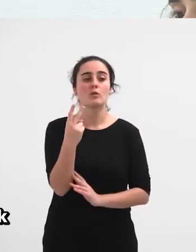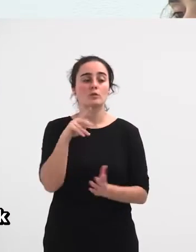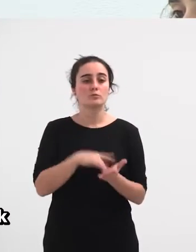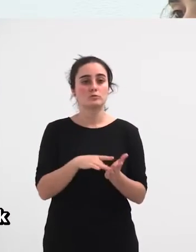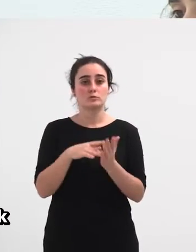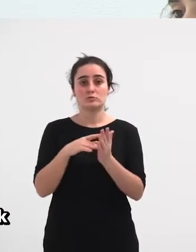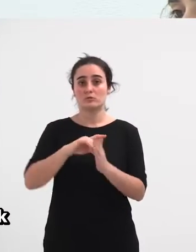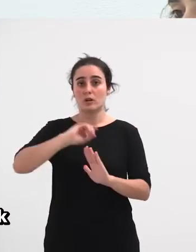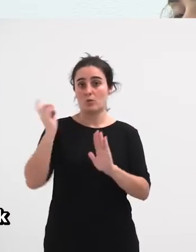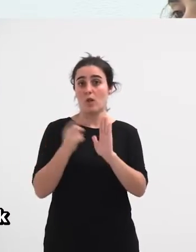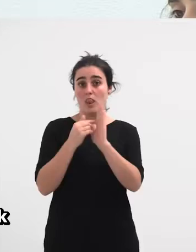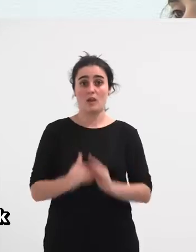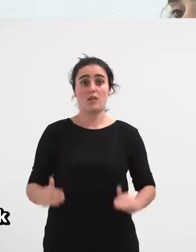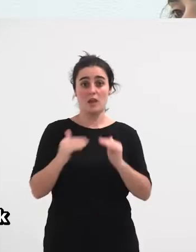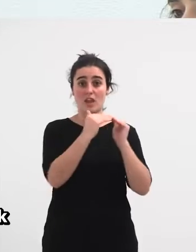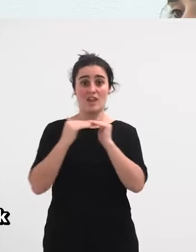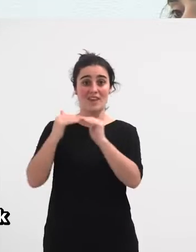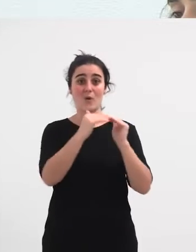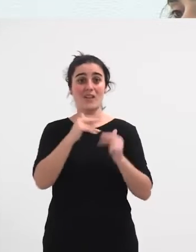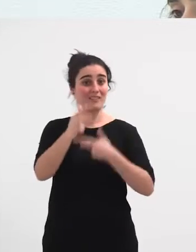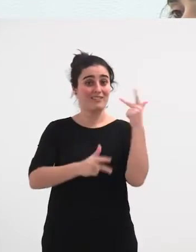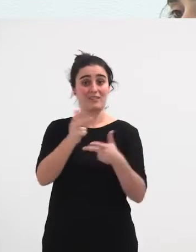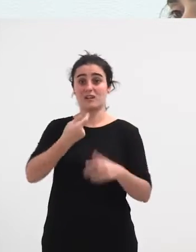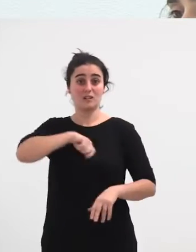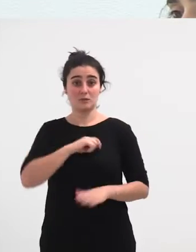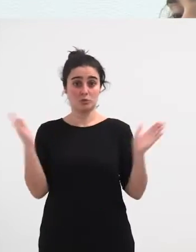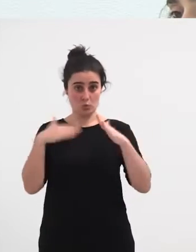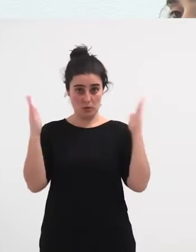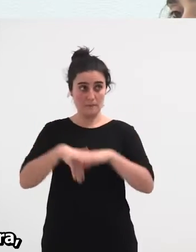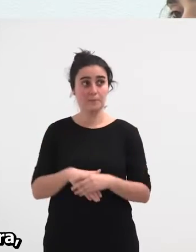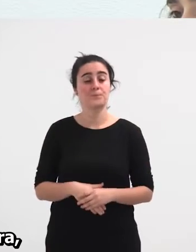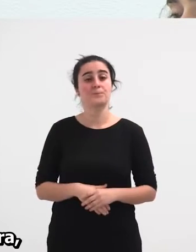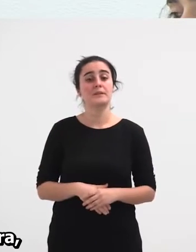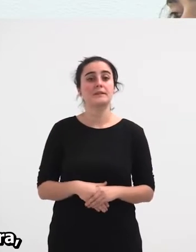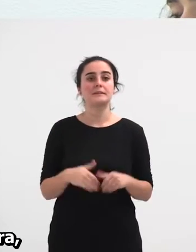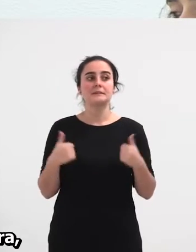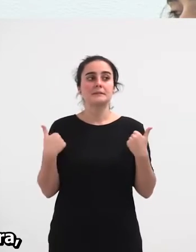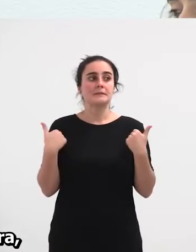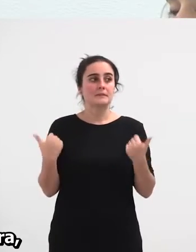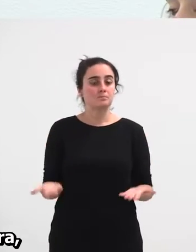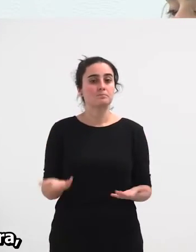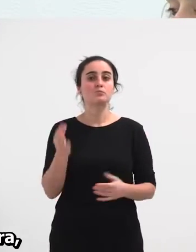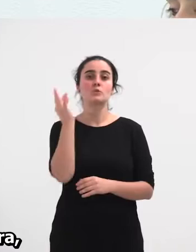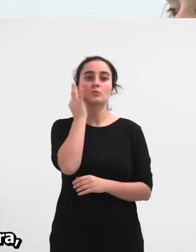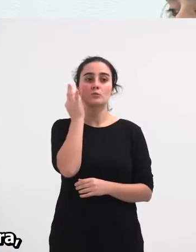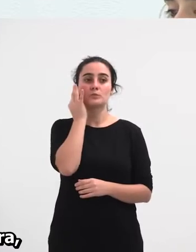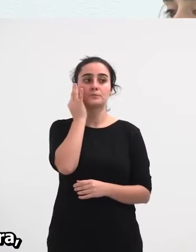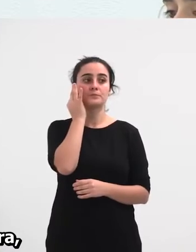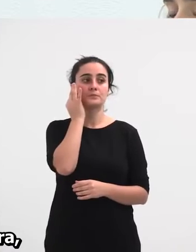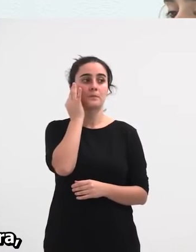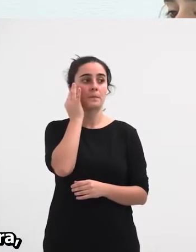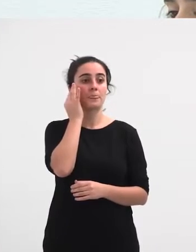egoen berdintasun legerik Euskal Autonomia Erkideguan, Espainian ere ez, eta emakumeak joan ziren